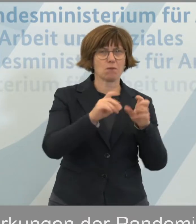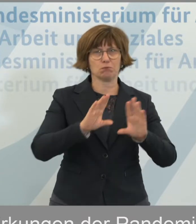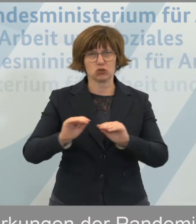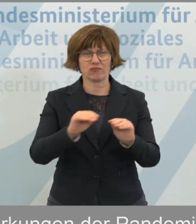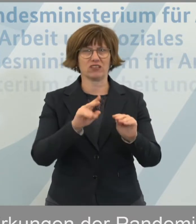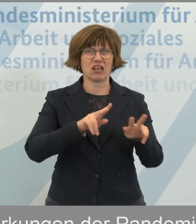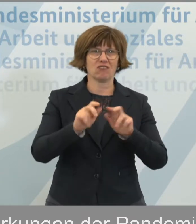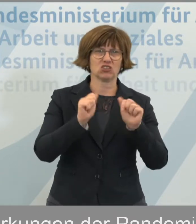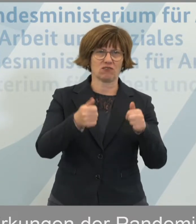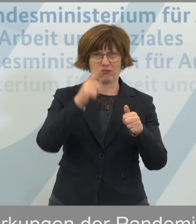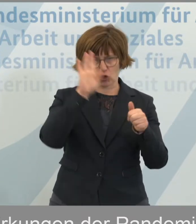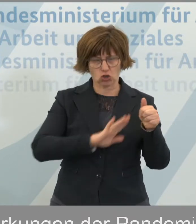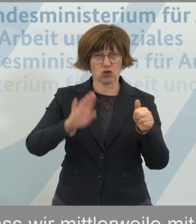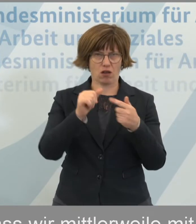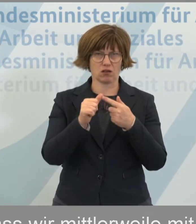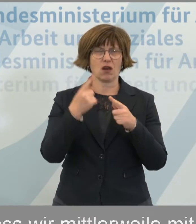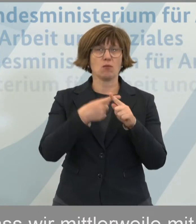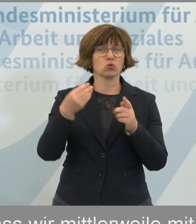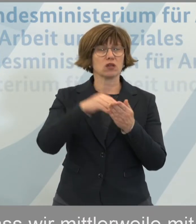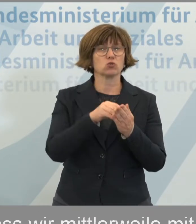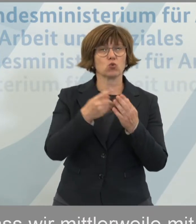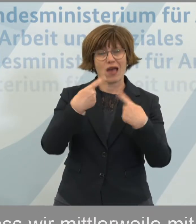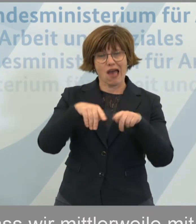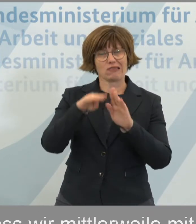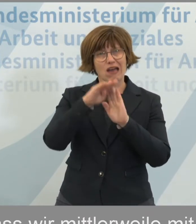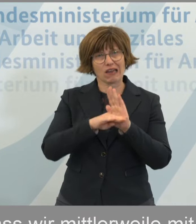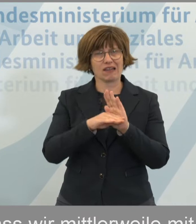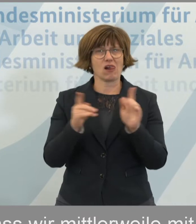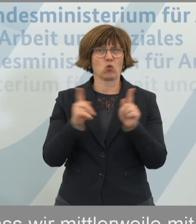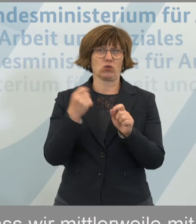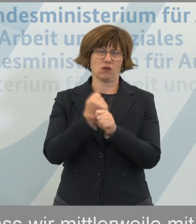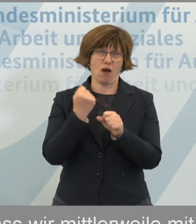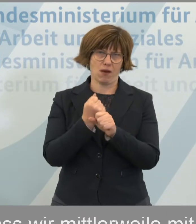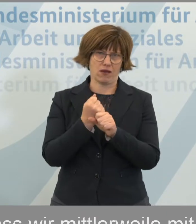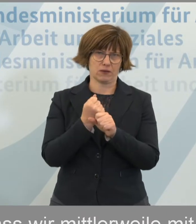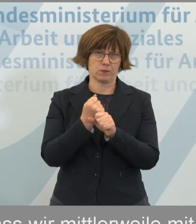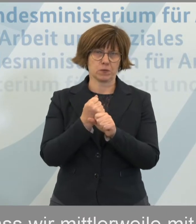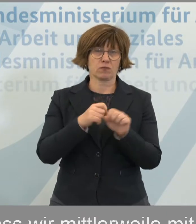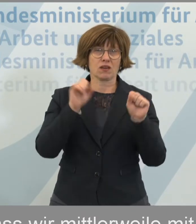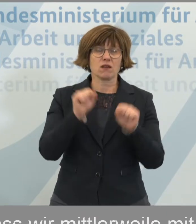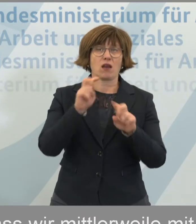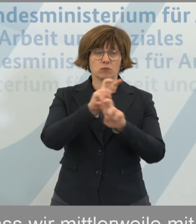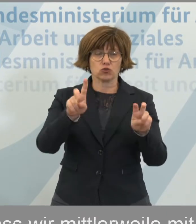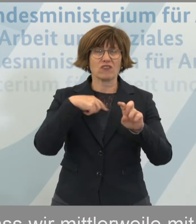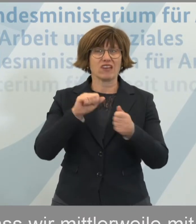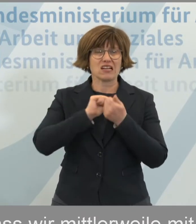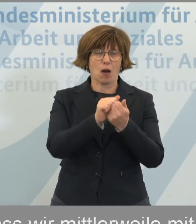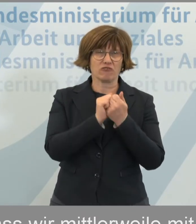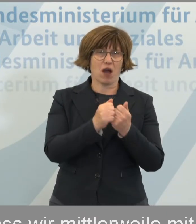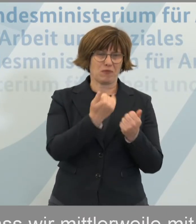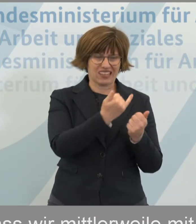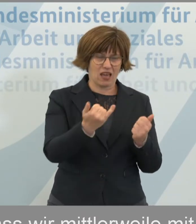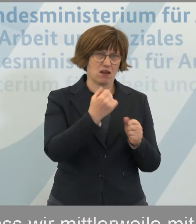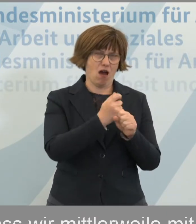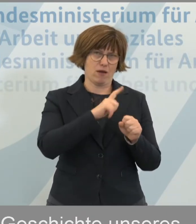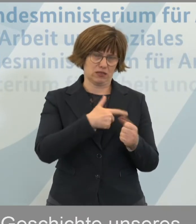Wirtschaftshilfen und mit den veränderten Regeln zur Kurzarbeit. Ich kann auch sagen, wir kämpfen um jeden Arbeitsplatz